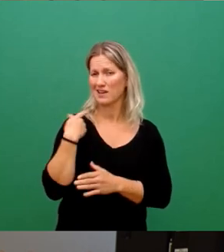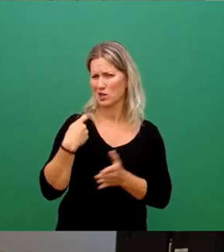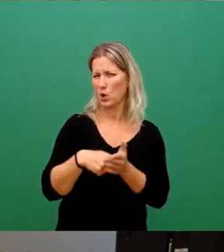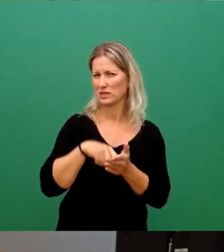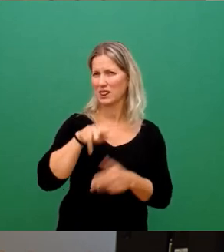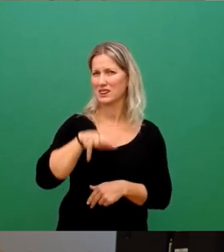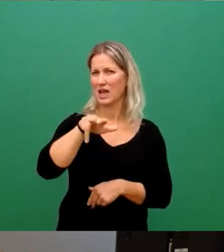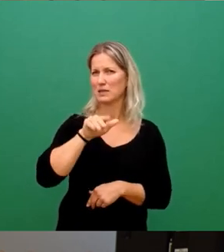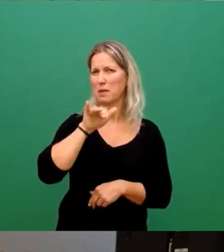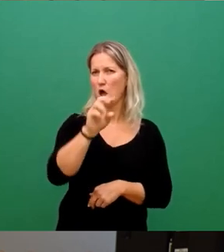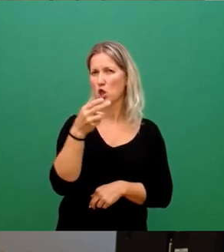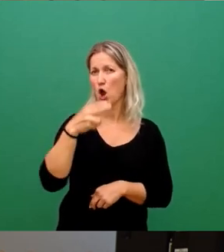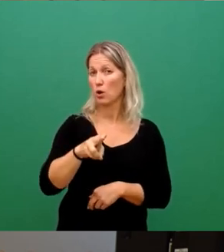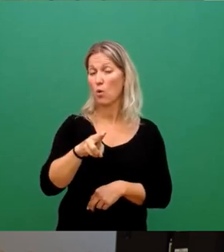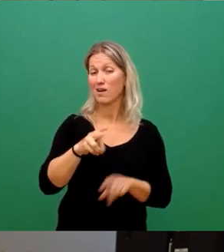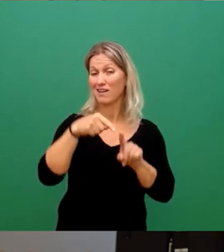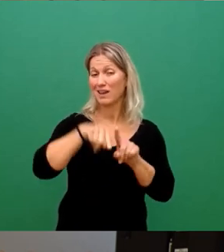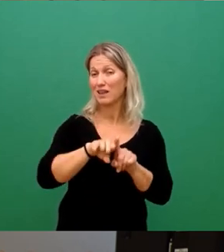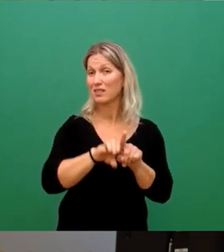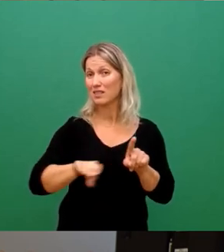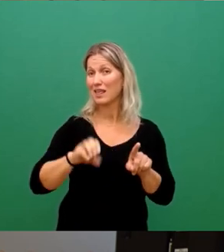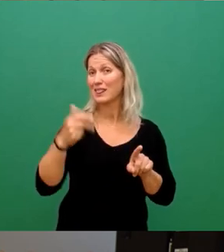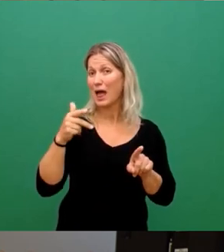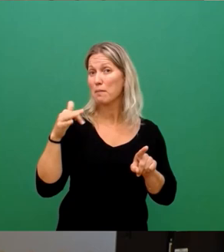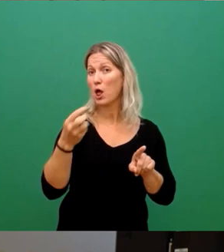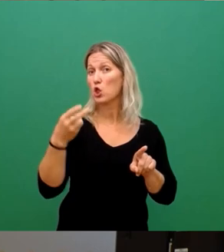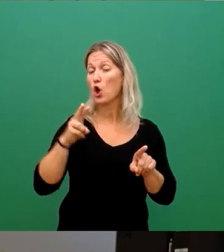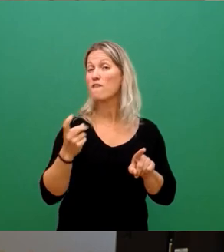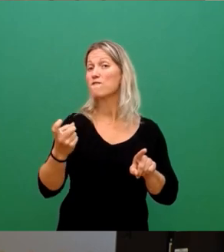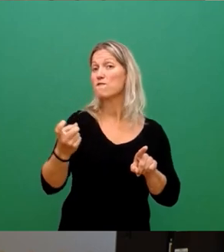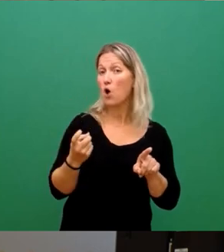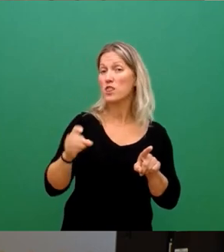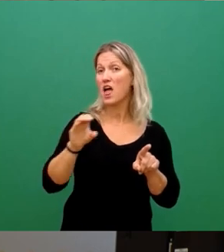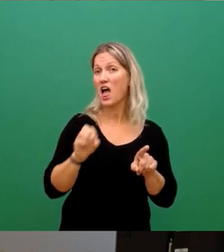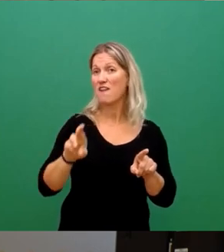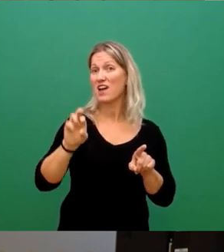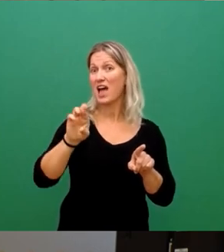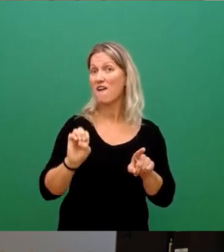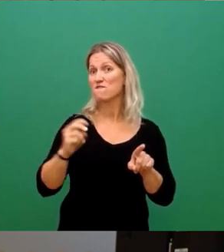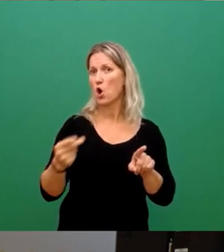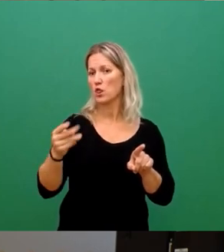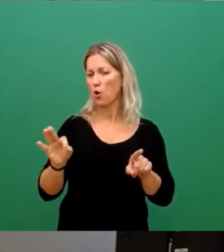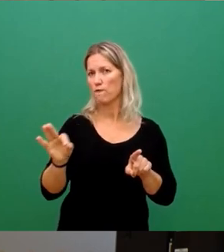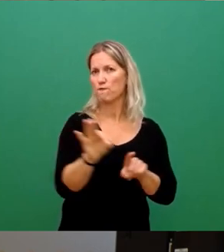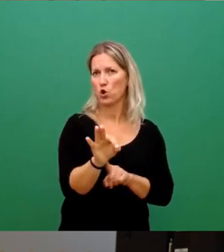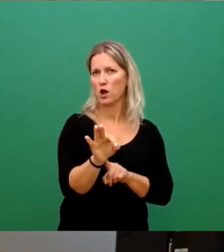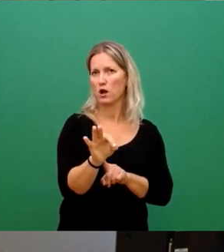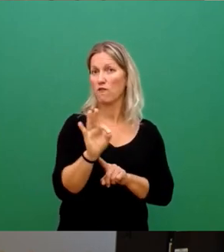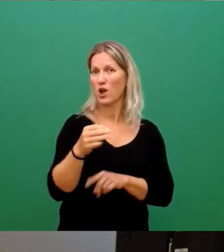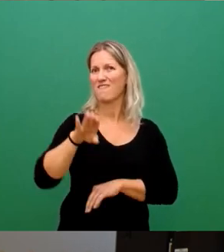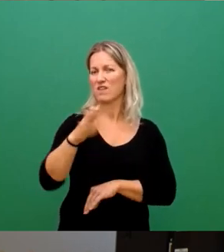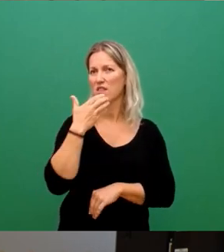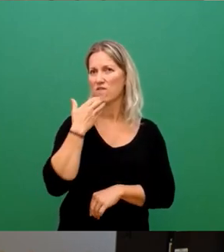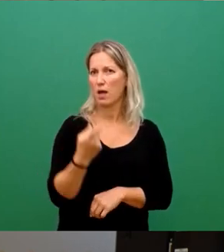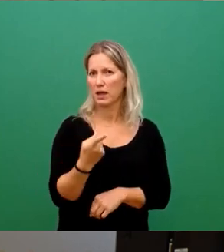circa 3 Millionen Euro aus dieser EFRE-Förderung bereitgestellt werden soll für diese Fernwärme. Und das hat im